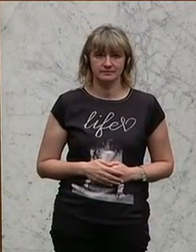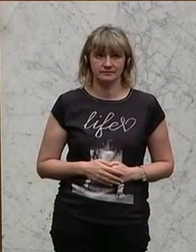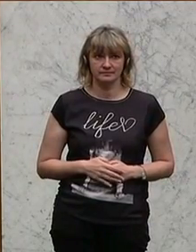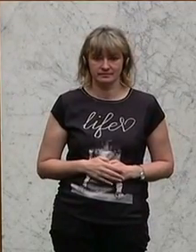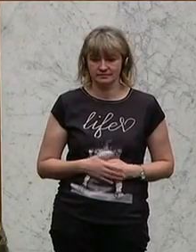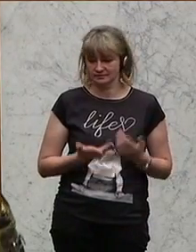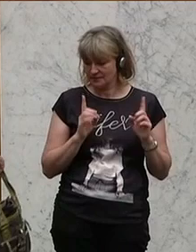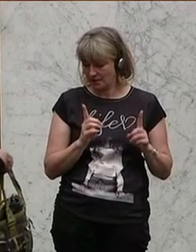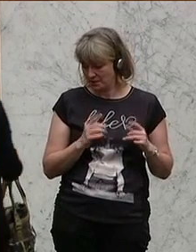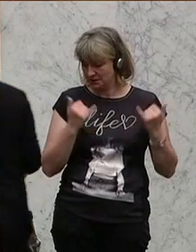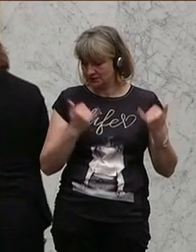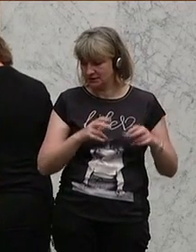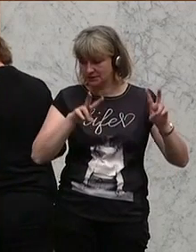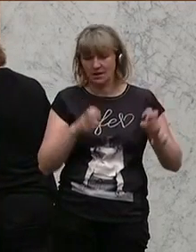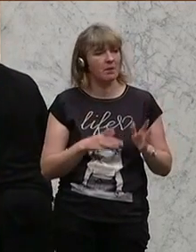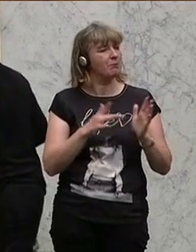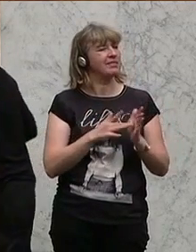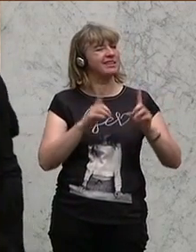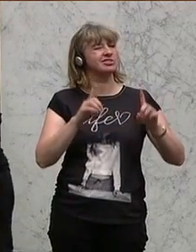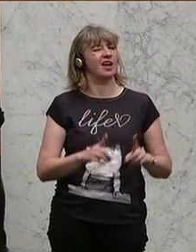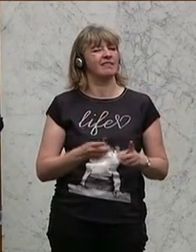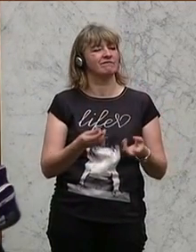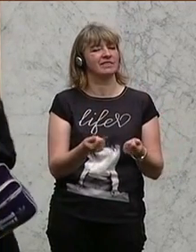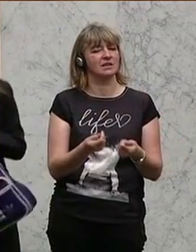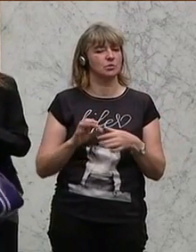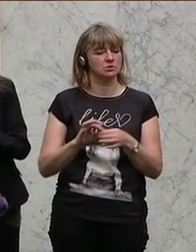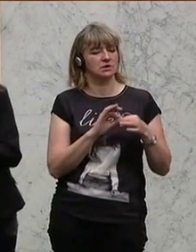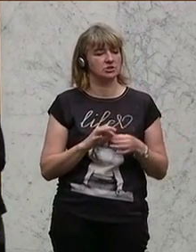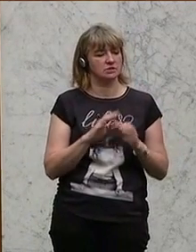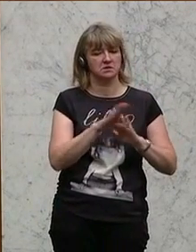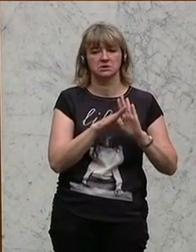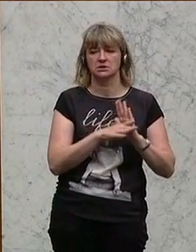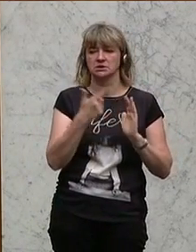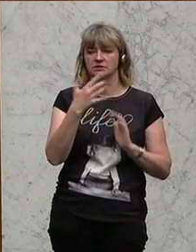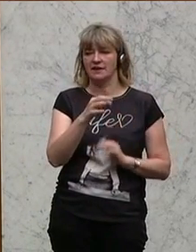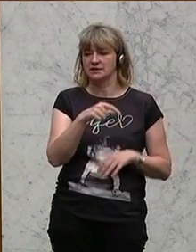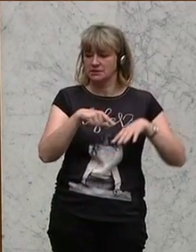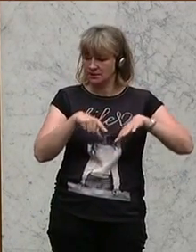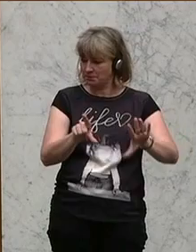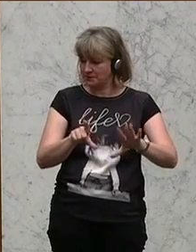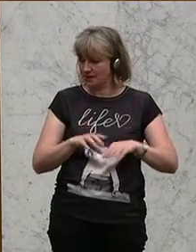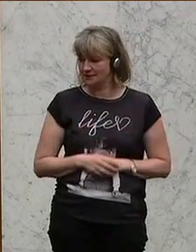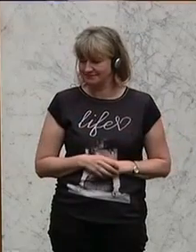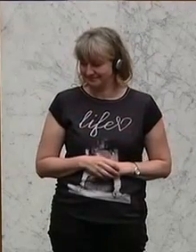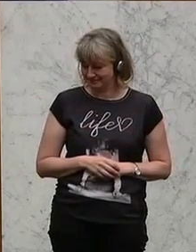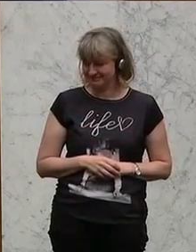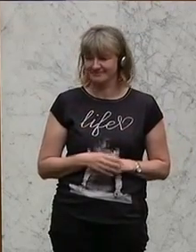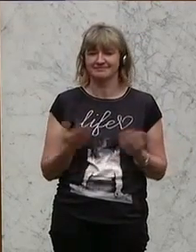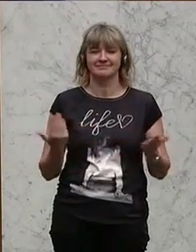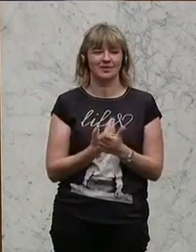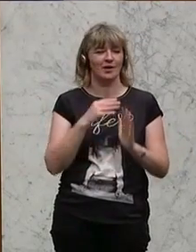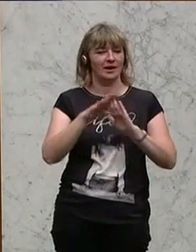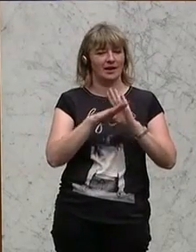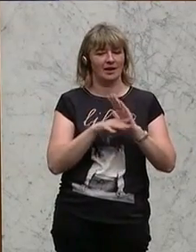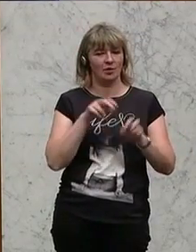Aber nun zum Thema, zum Mittelstandsfinanzierungsgesellschaftengesetz 2017. Die Neuregelung